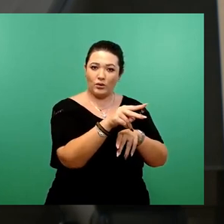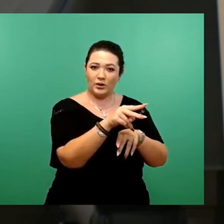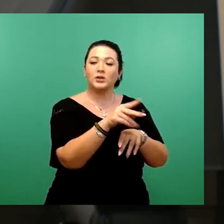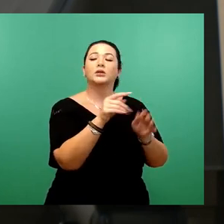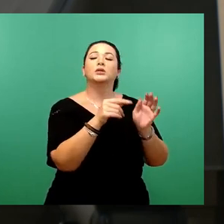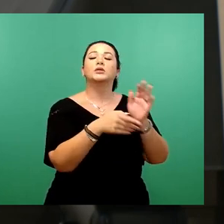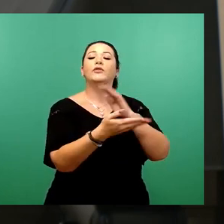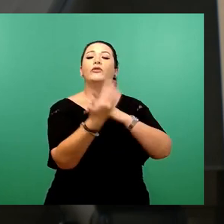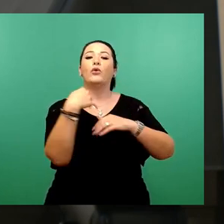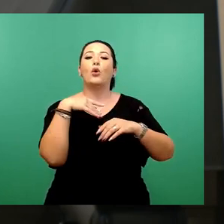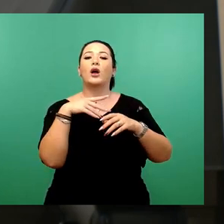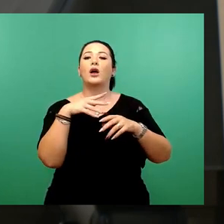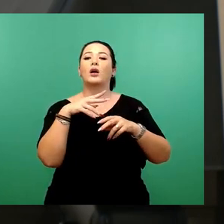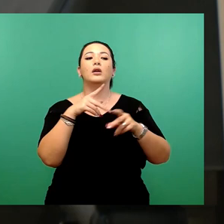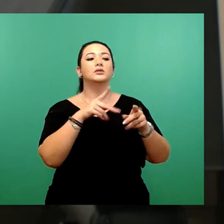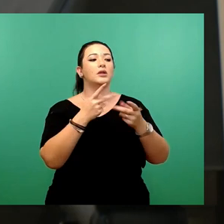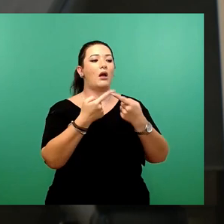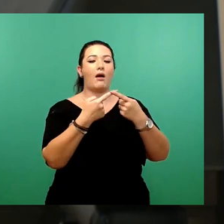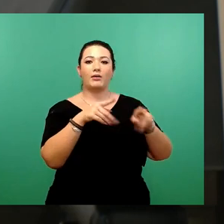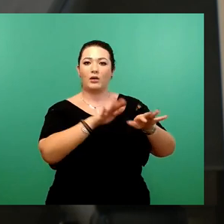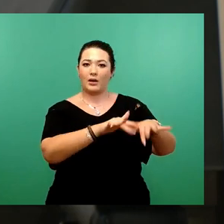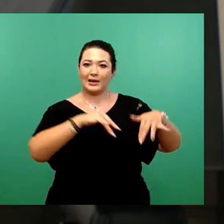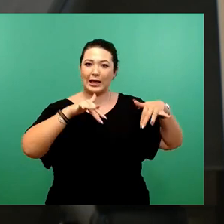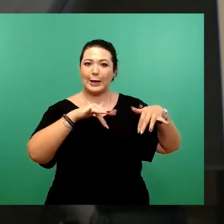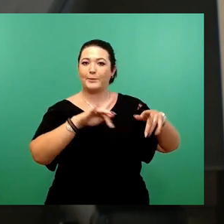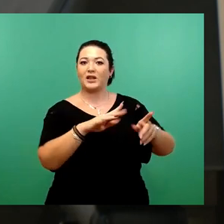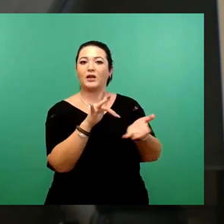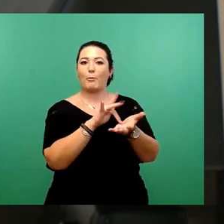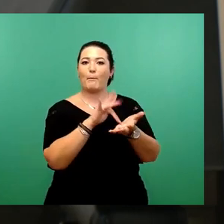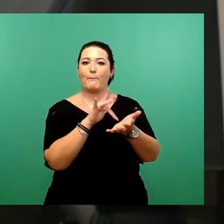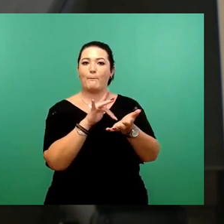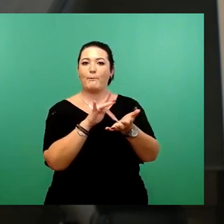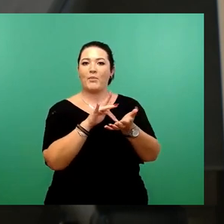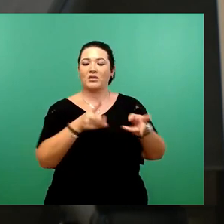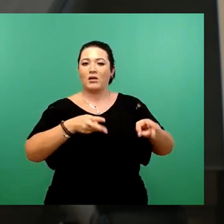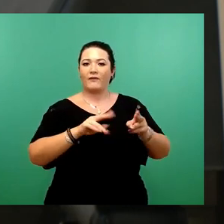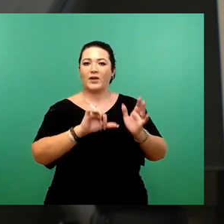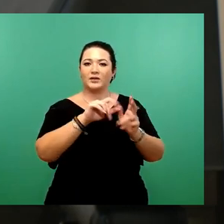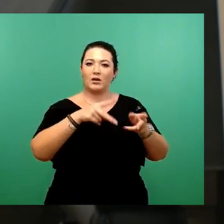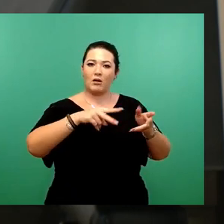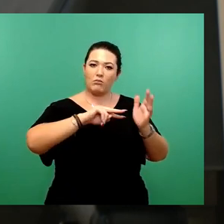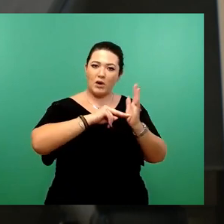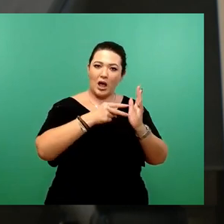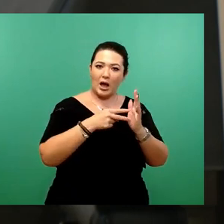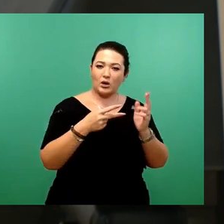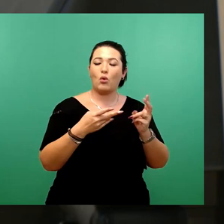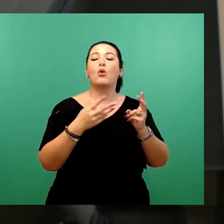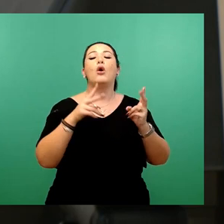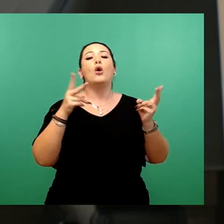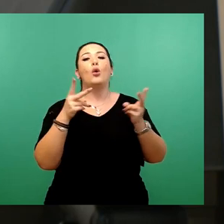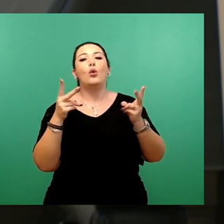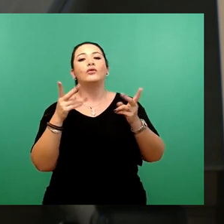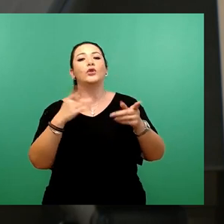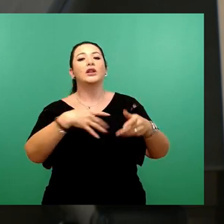-Mitbestimmungen weder in der Mittelfristplanung des Eigenbetriebes noch in der Mittelfristplanung der Landeshauptstadt Dresden